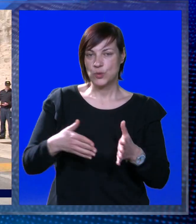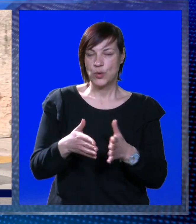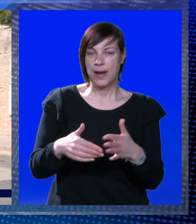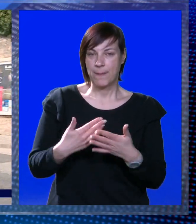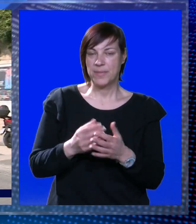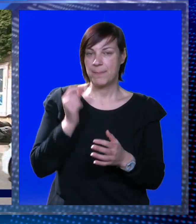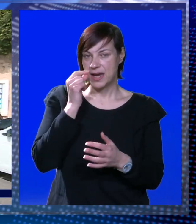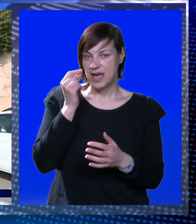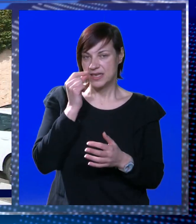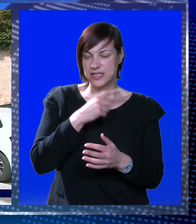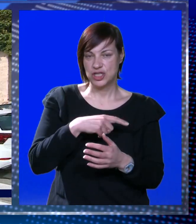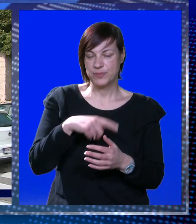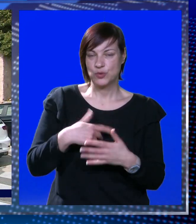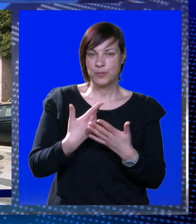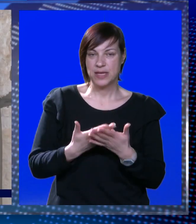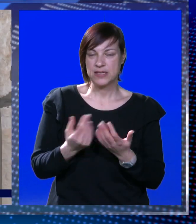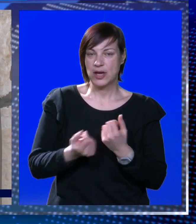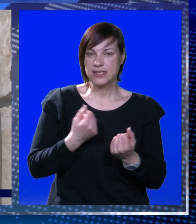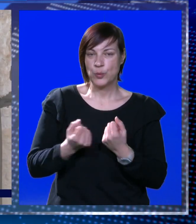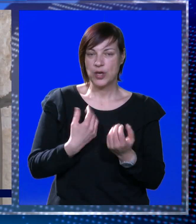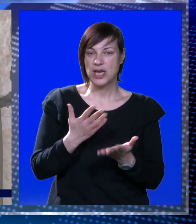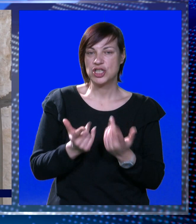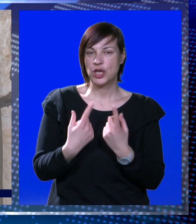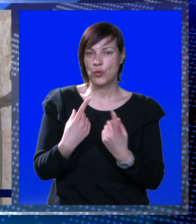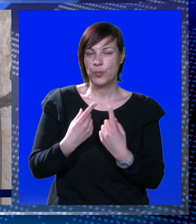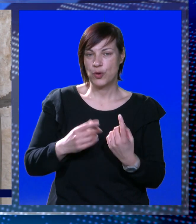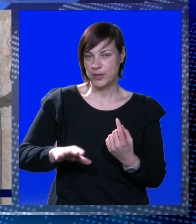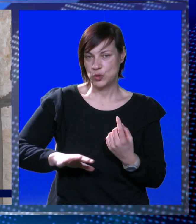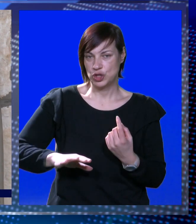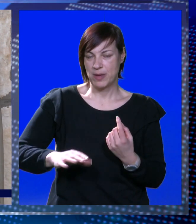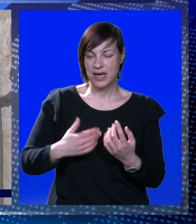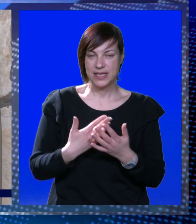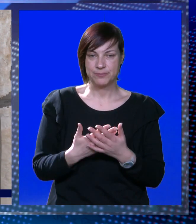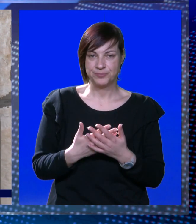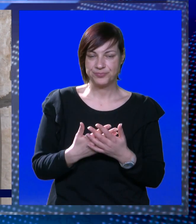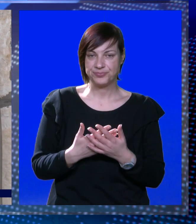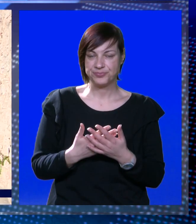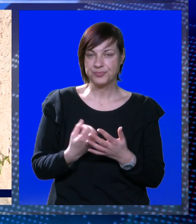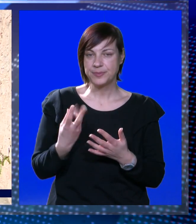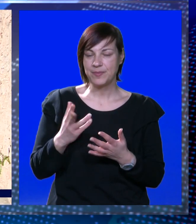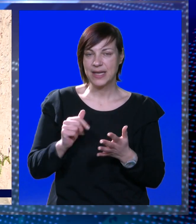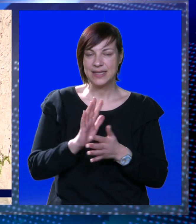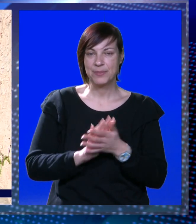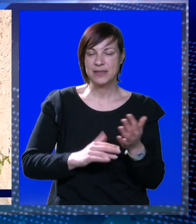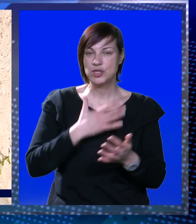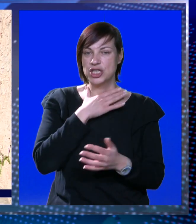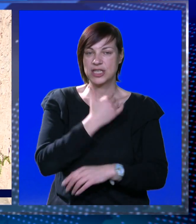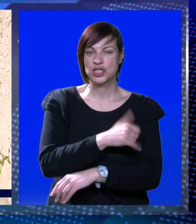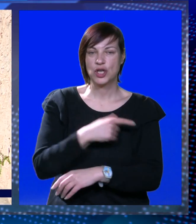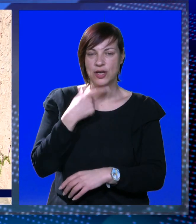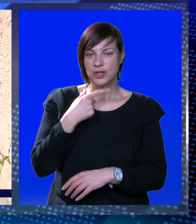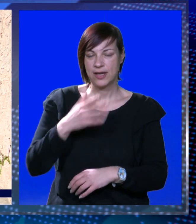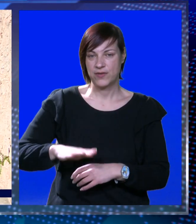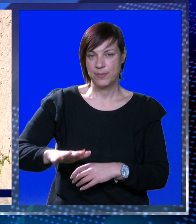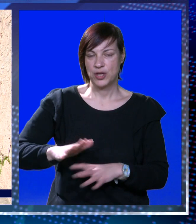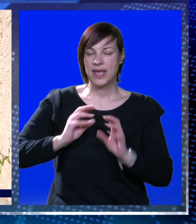usmirene prema najrizičnim skupinama. Stoga se u ponašanju u prometu uči i od malih nogu. Kad imate početak školske godine,